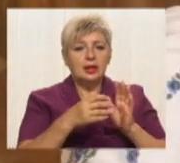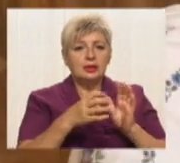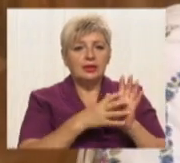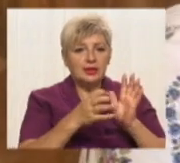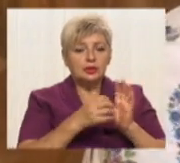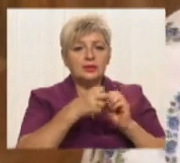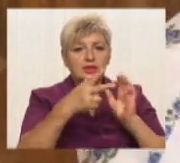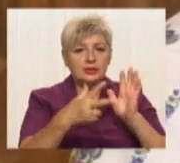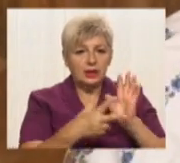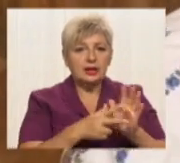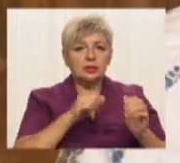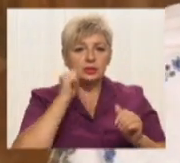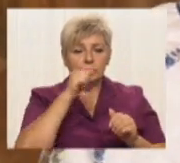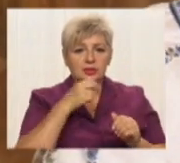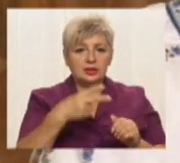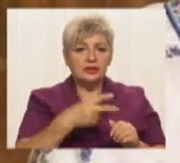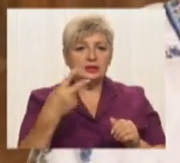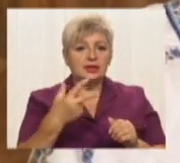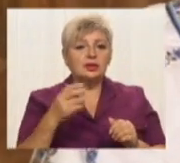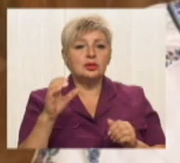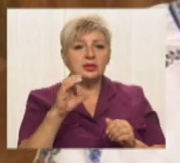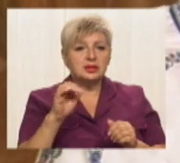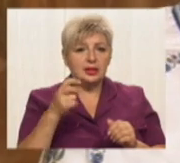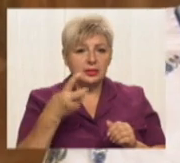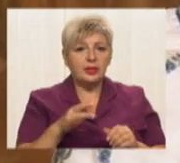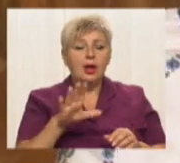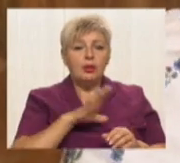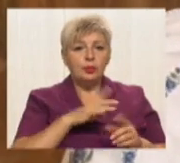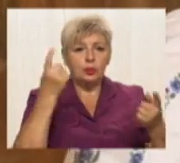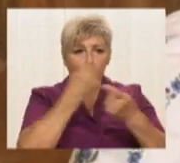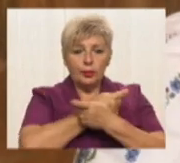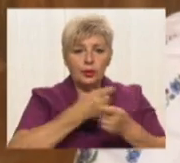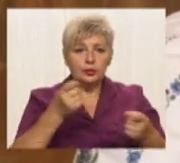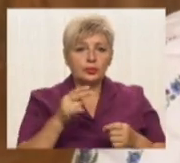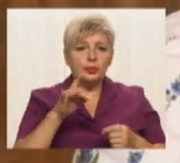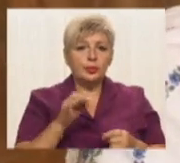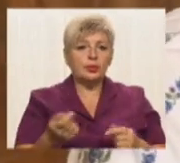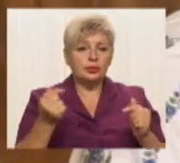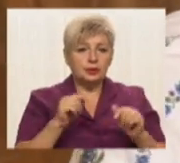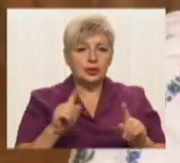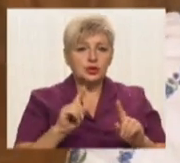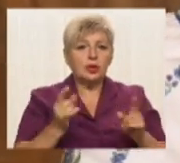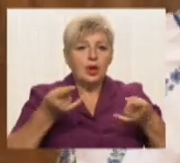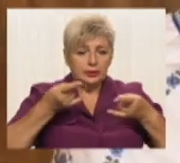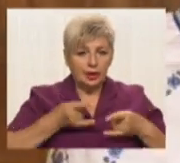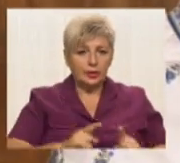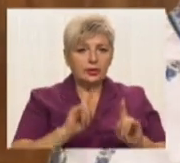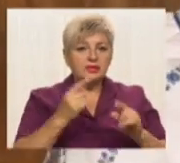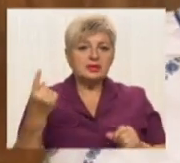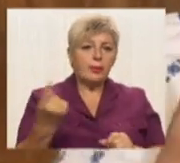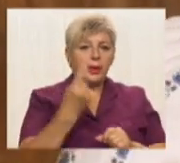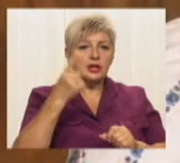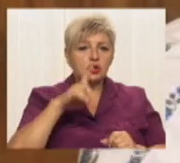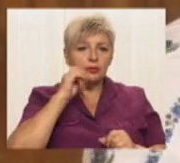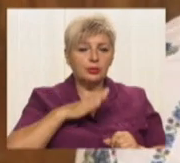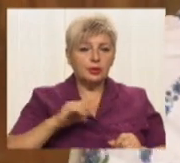серпня, було проголошено про те, що народився перший в